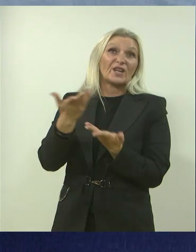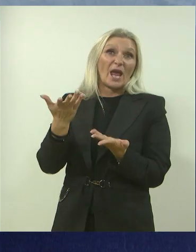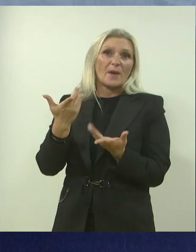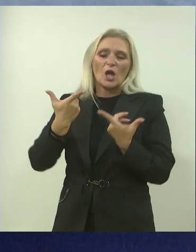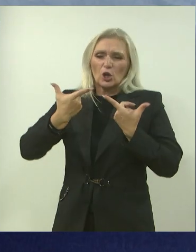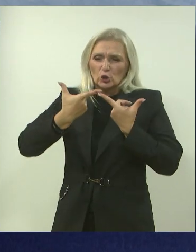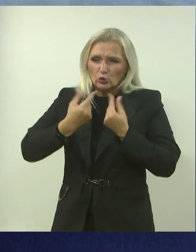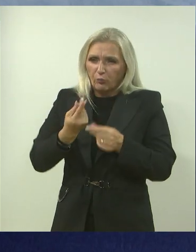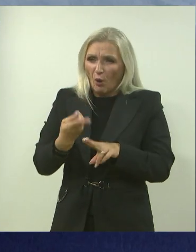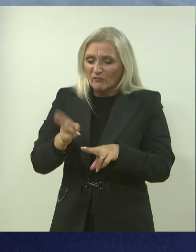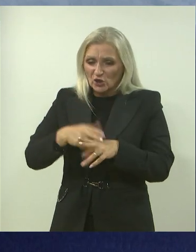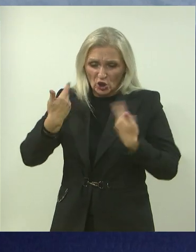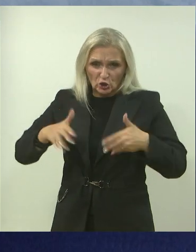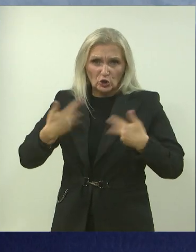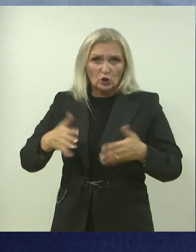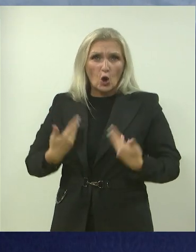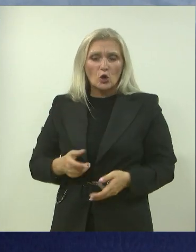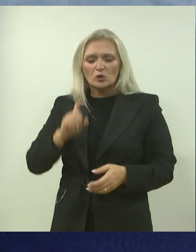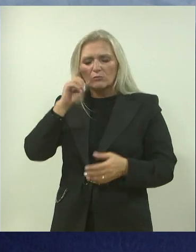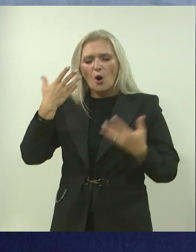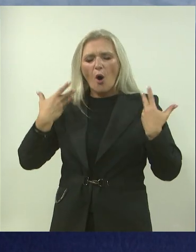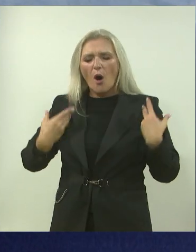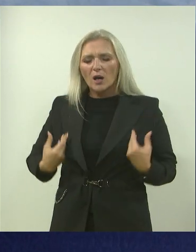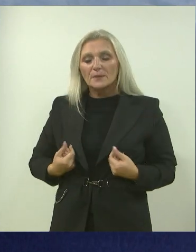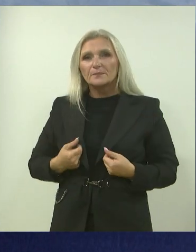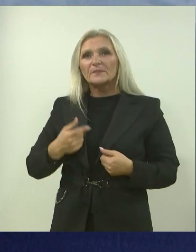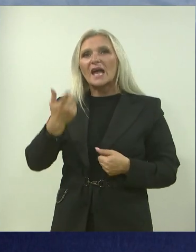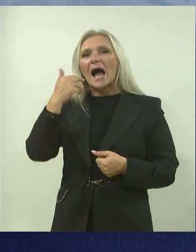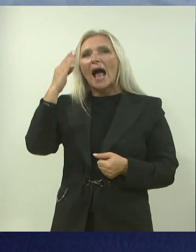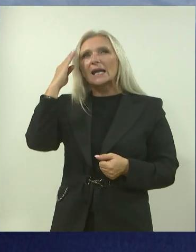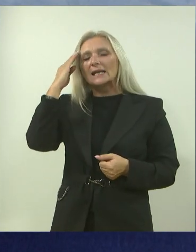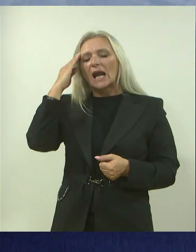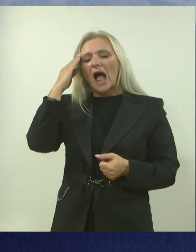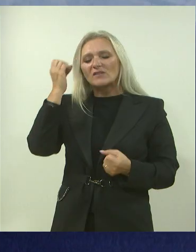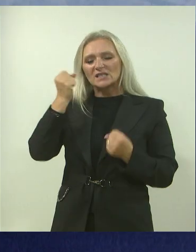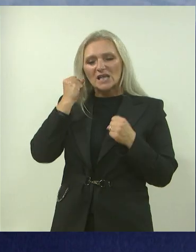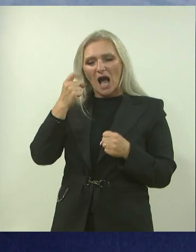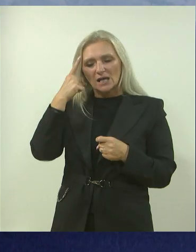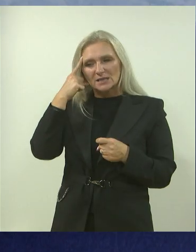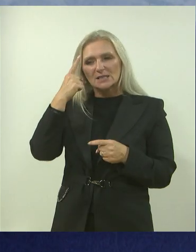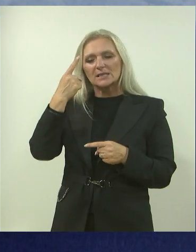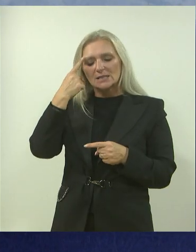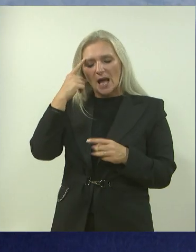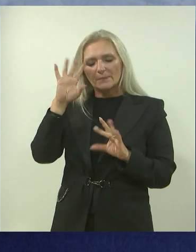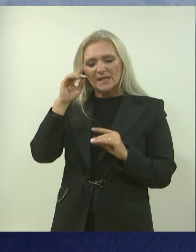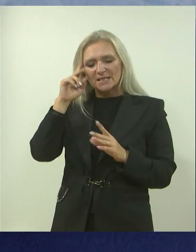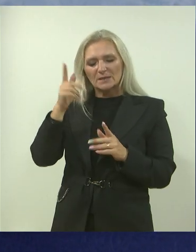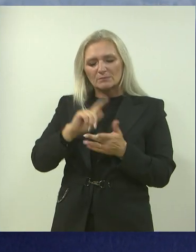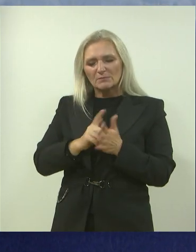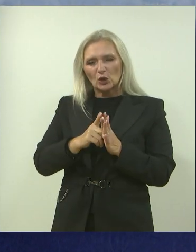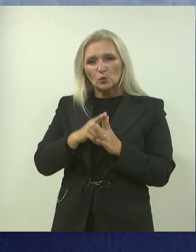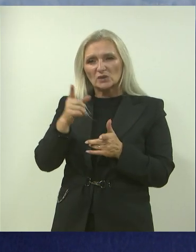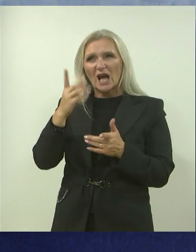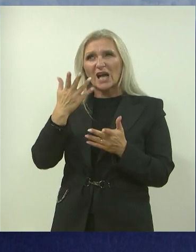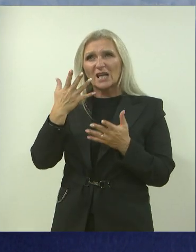duplo više se trošiš i tu je bila ono bolova, ne znam, kaj onda ta psiha koja te daže, znači moraš naći onih deset minuta, kad dođete u onaj bet